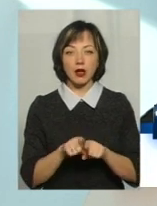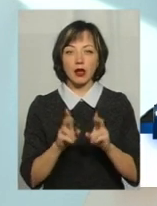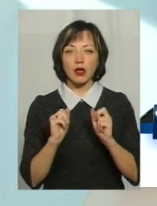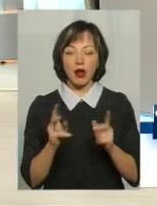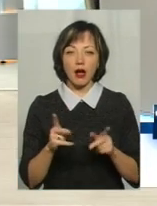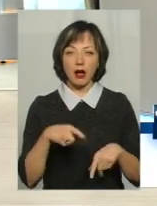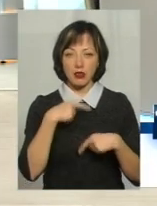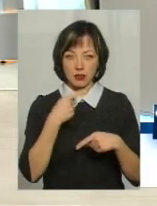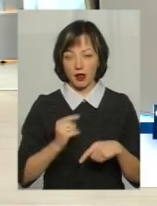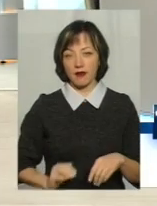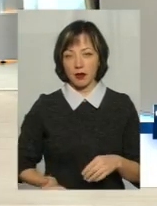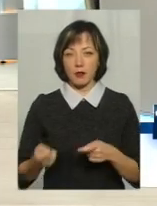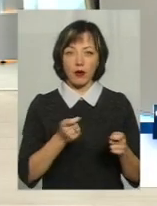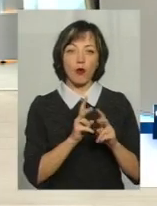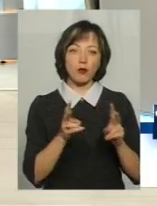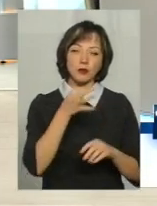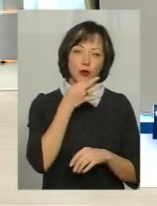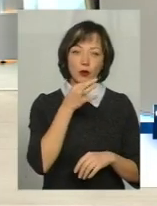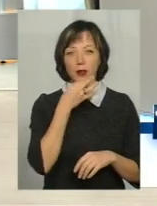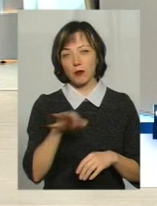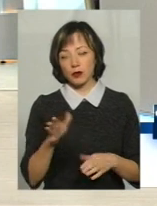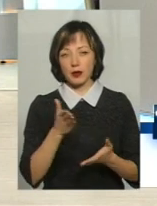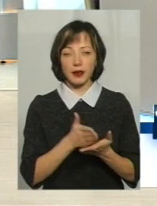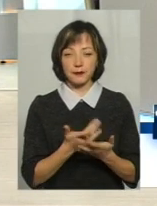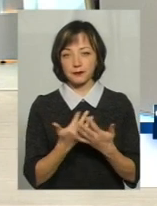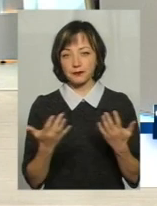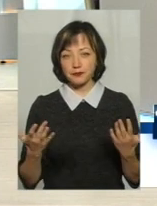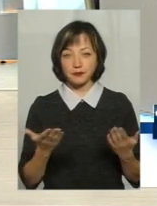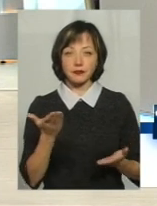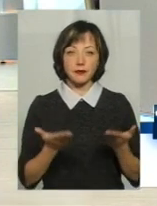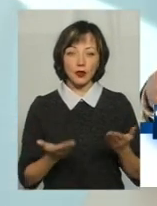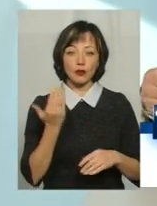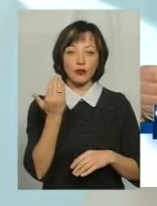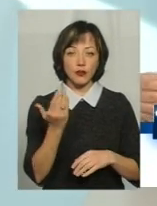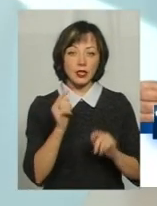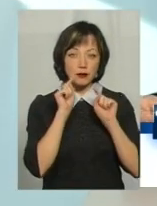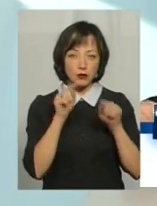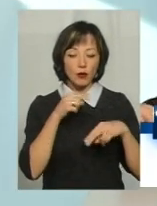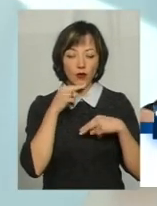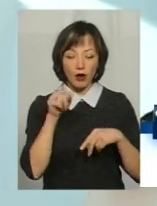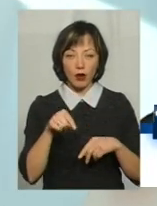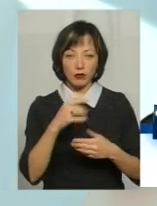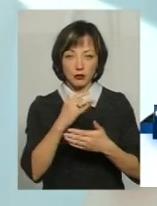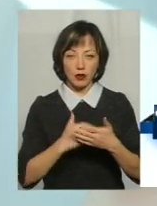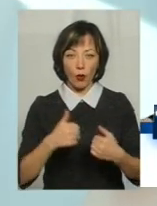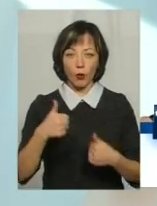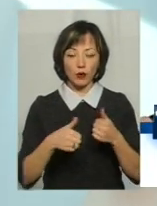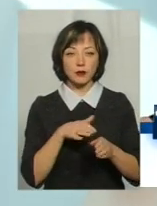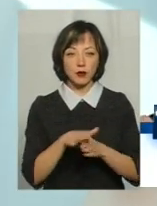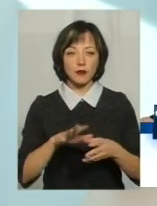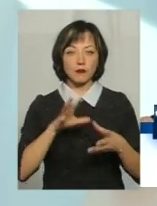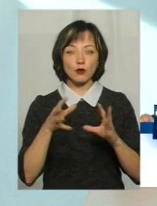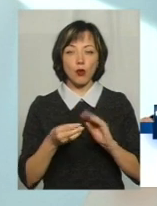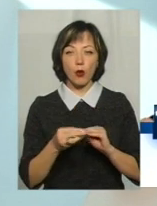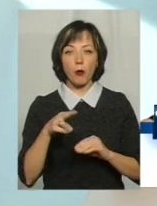перевізникам. Ну, очевидно, це комусь подобається, комусь не подобається. Якщо ви звернете увагу на ті конкурси, які відбулися, всього